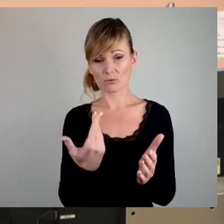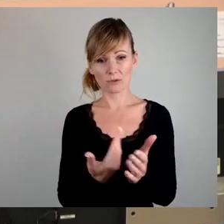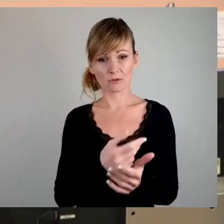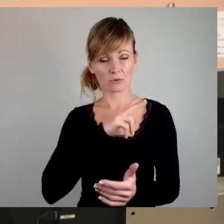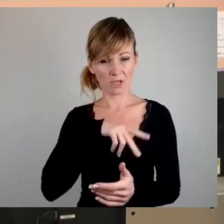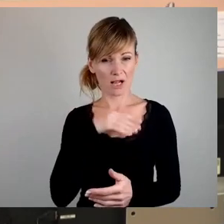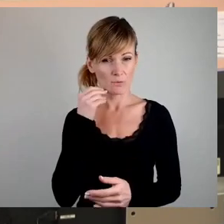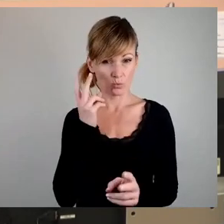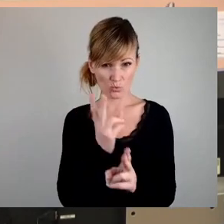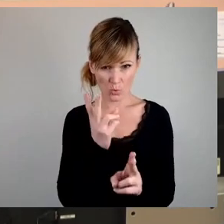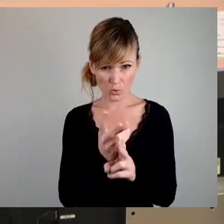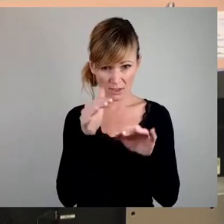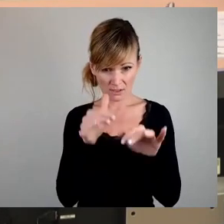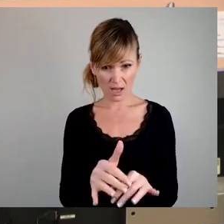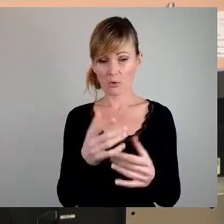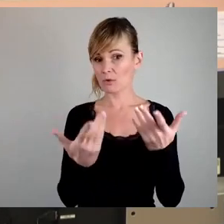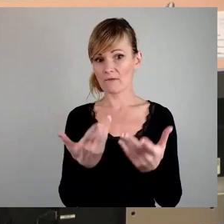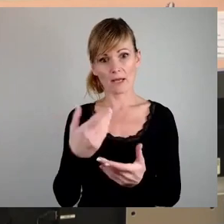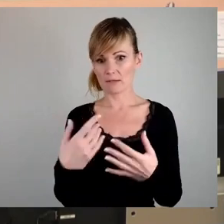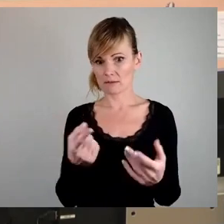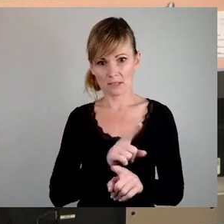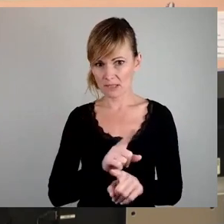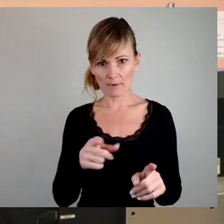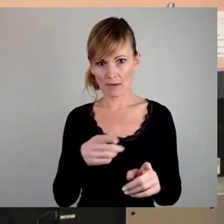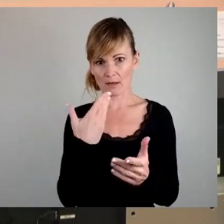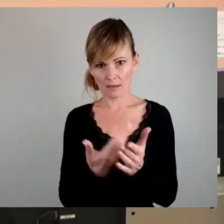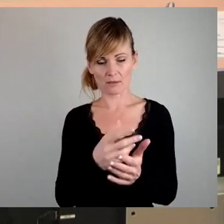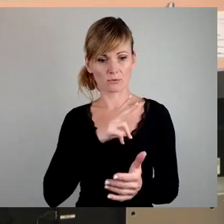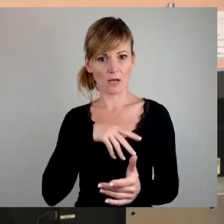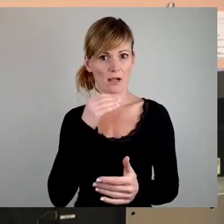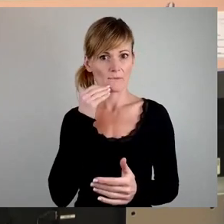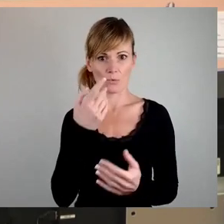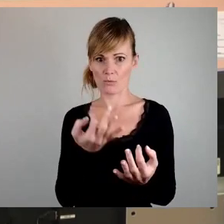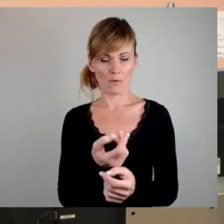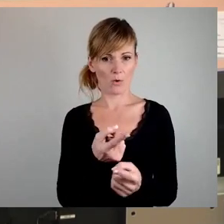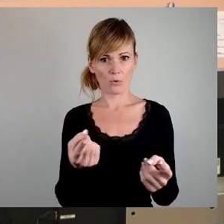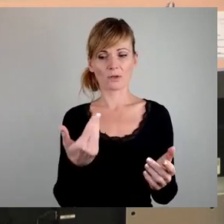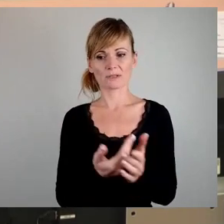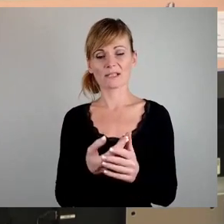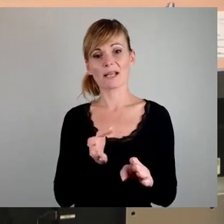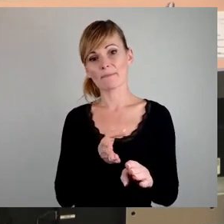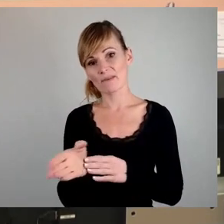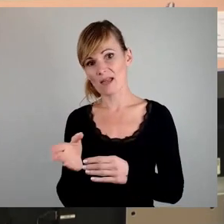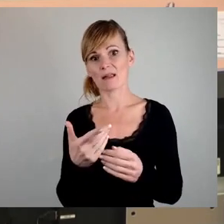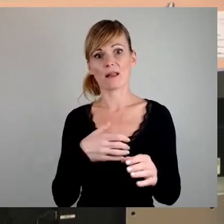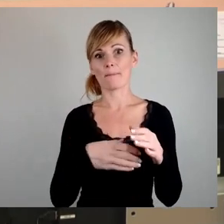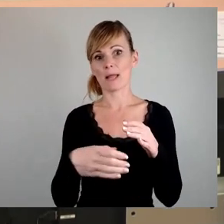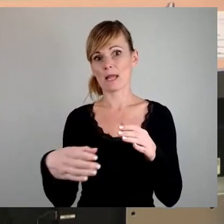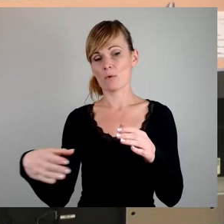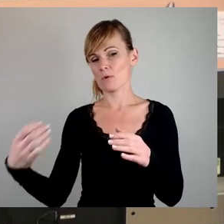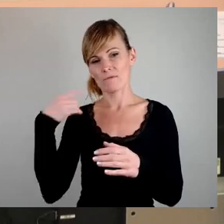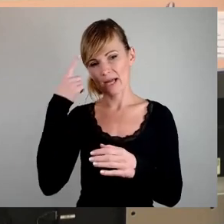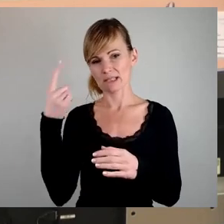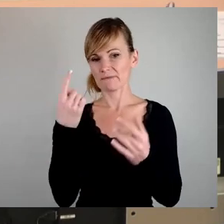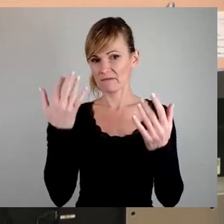vorliegt oder eben auch nicht. Wir wissen also nicht, ob und wie viele Fehlbelegungen es gibt. Unsere etwa 10.000